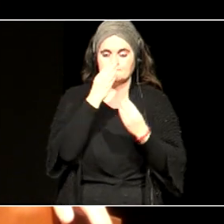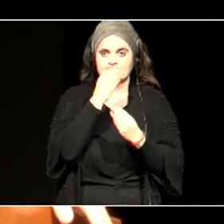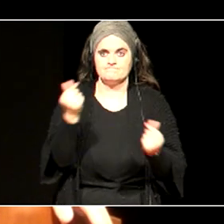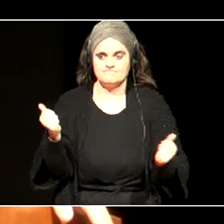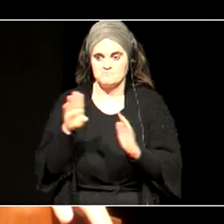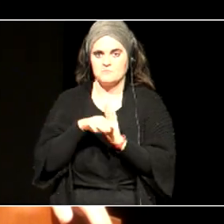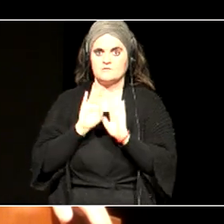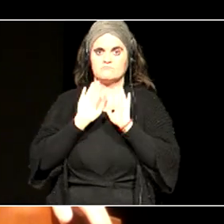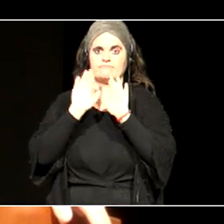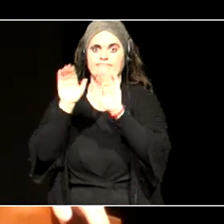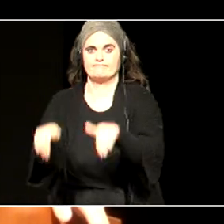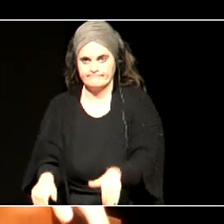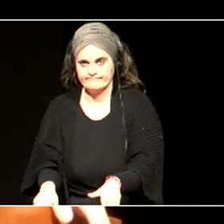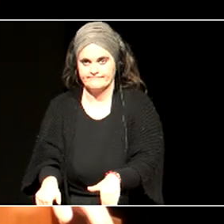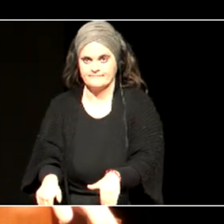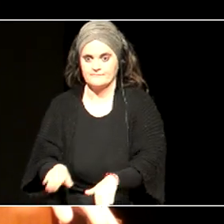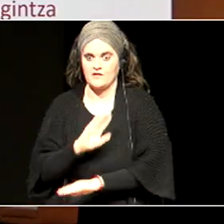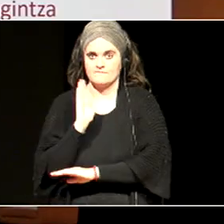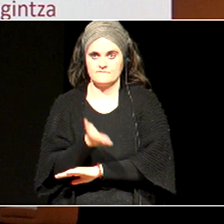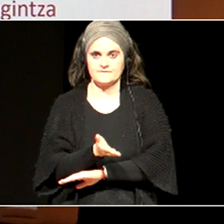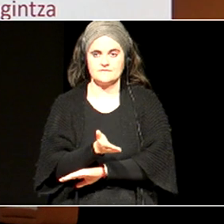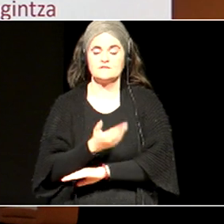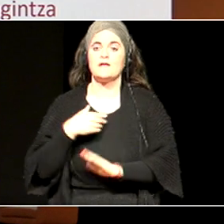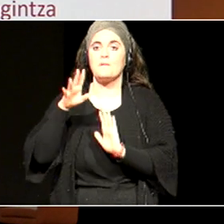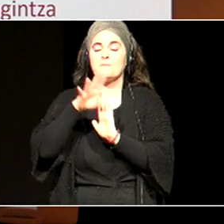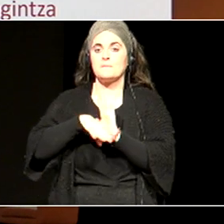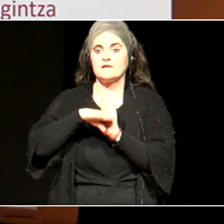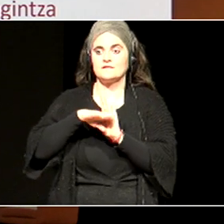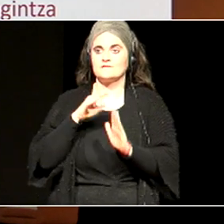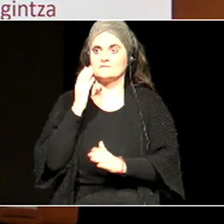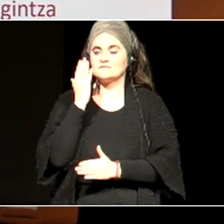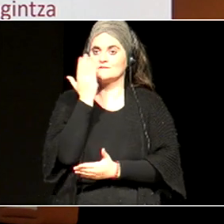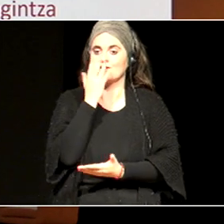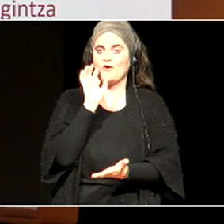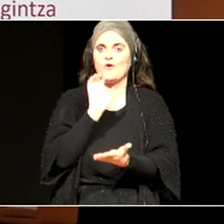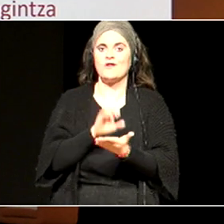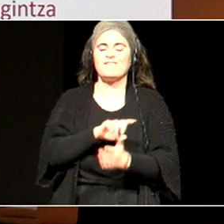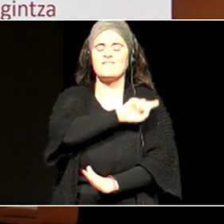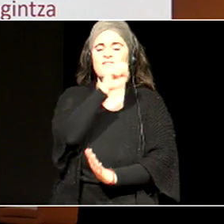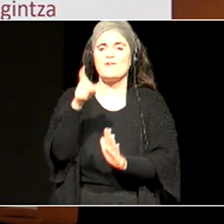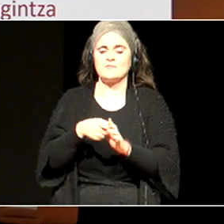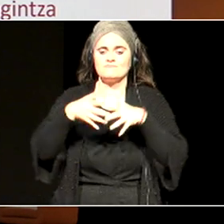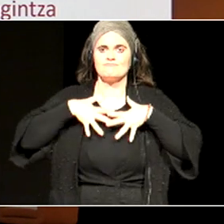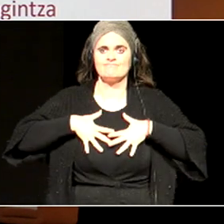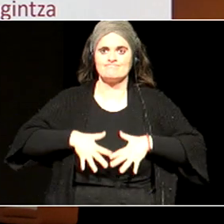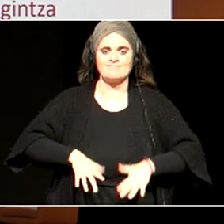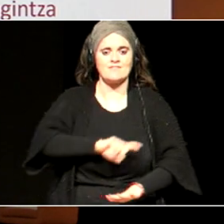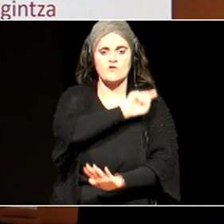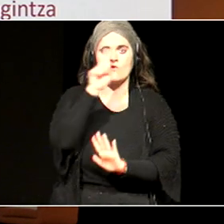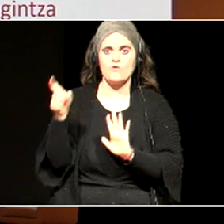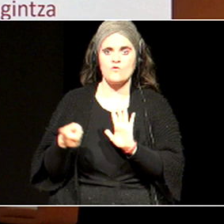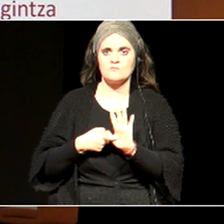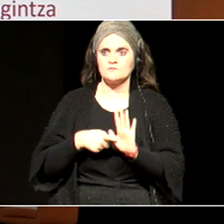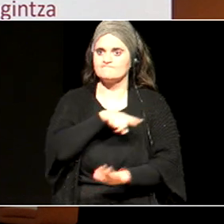plana, jauz egiten da. Planek, buzti egin behar dut eskola, goitik, bera, eskerretik, eskumara, hori,